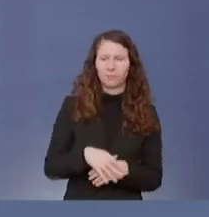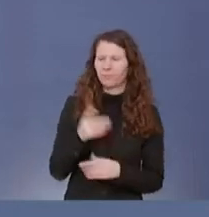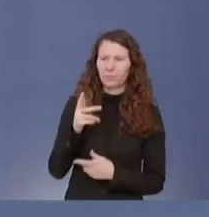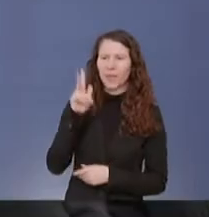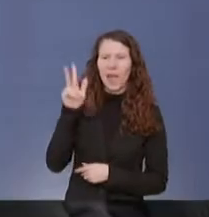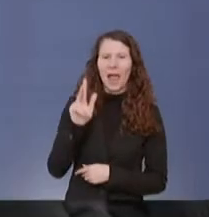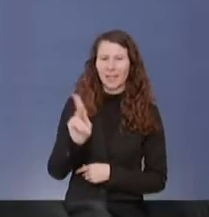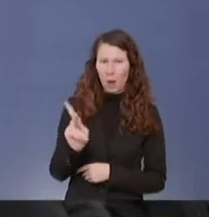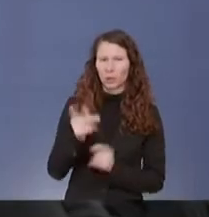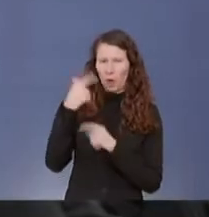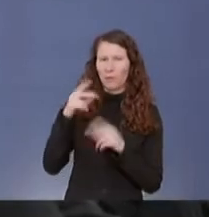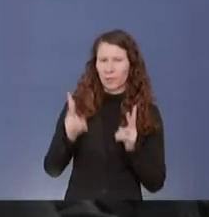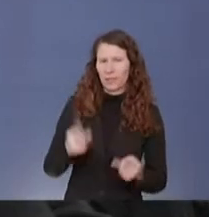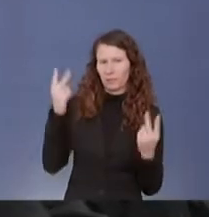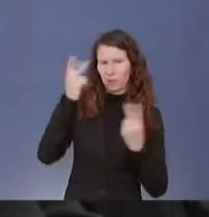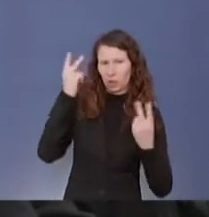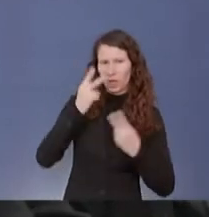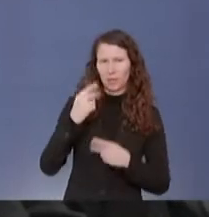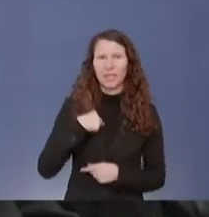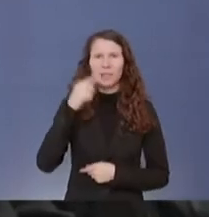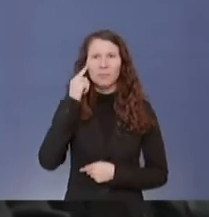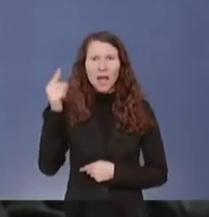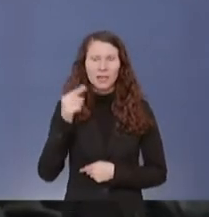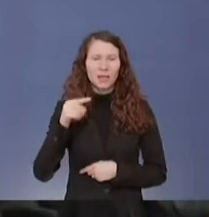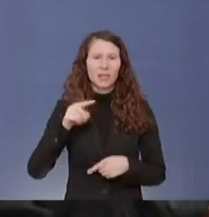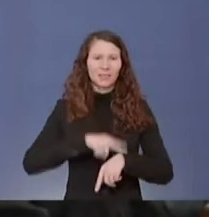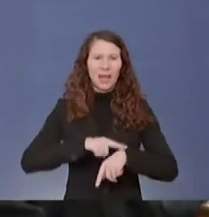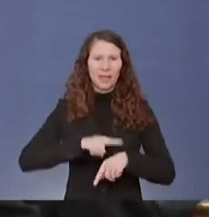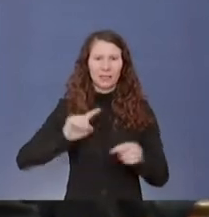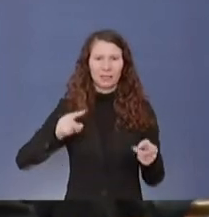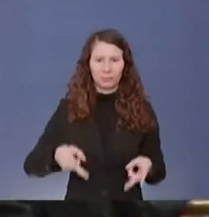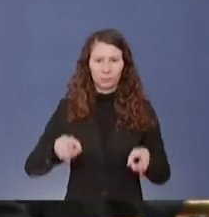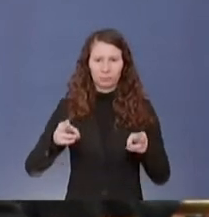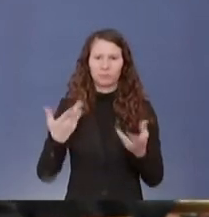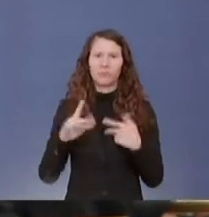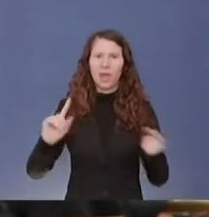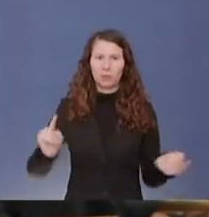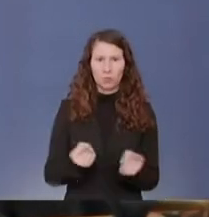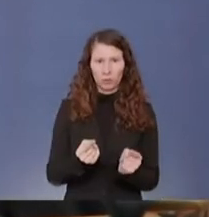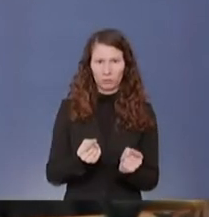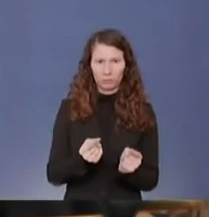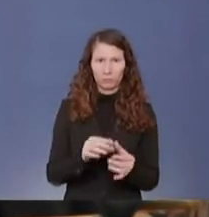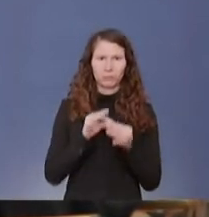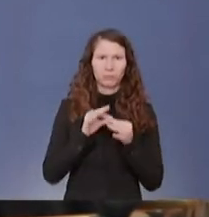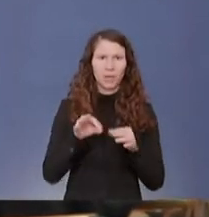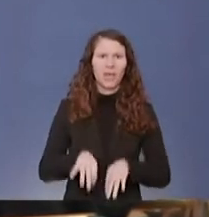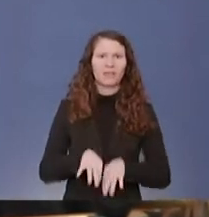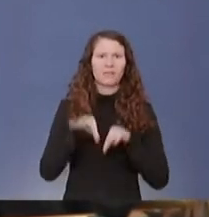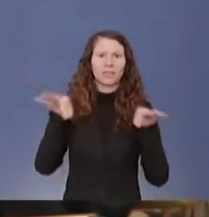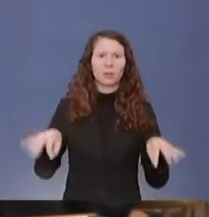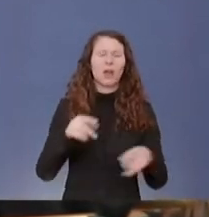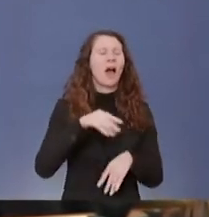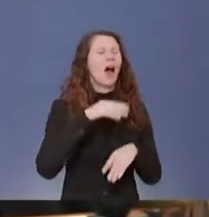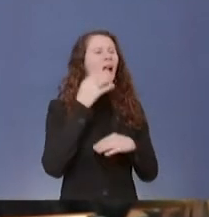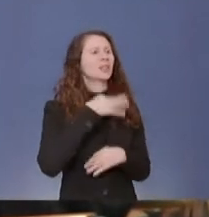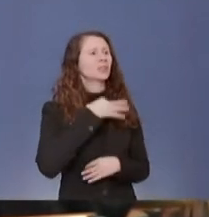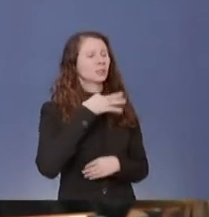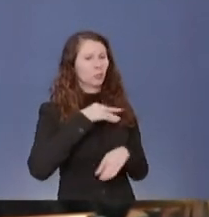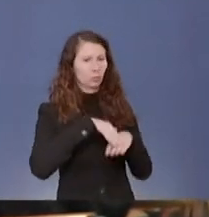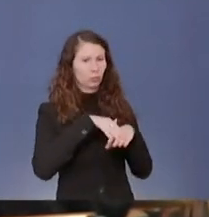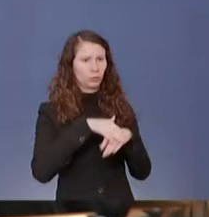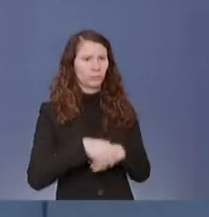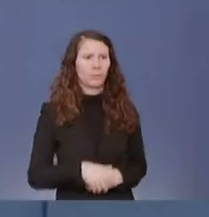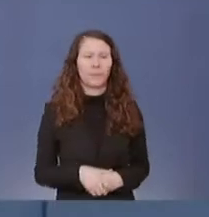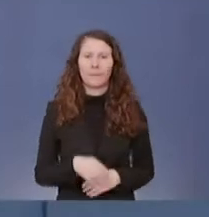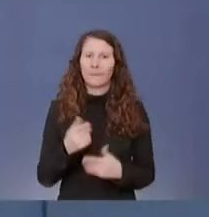ging darum, ob man einen kürzeren Zeitraum einstellt, zum Beispiel, weil eine Infektion hat. Ach so, Entschuldigung. Aber dazu